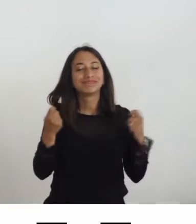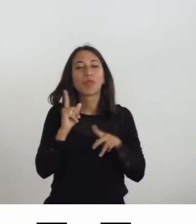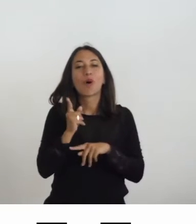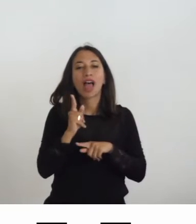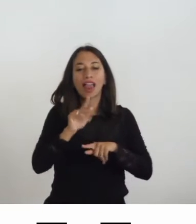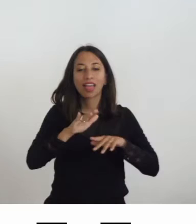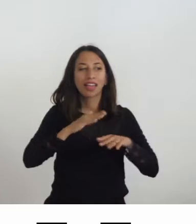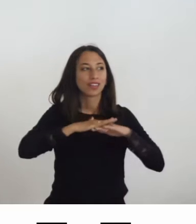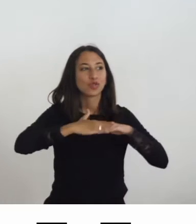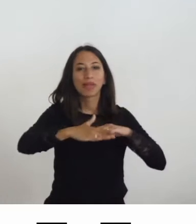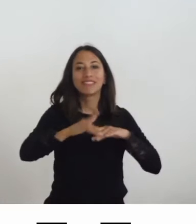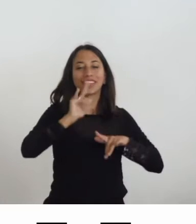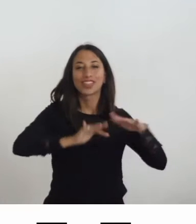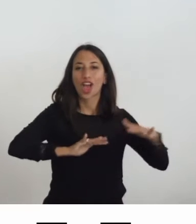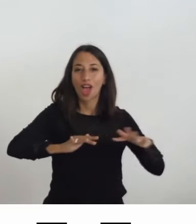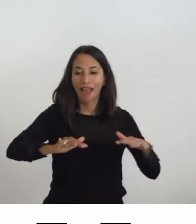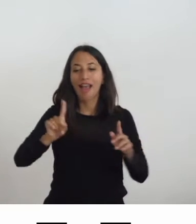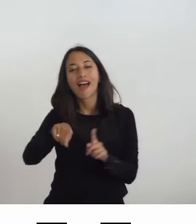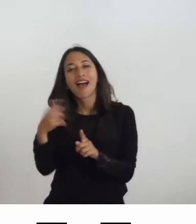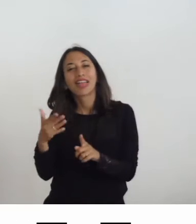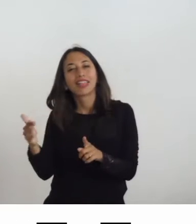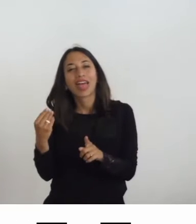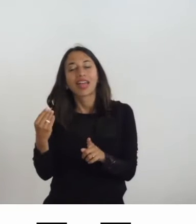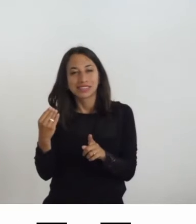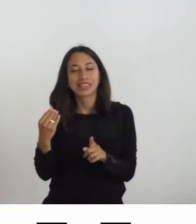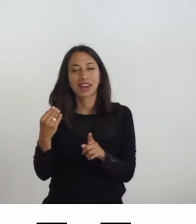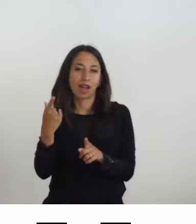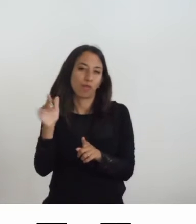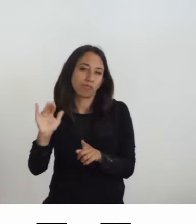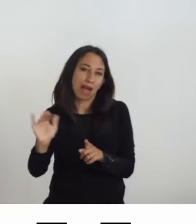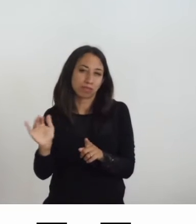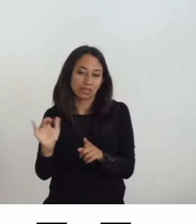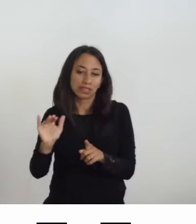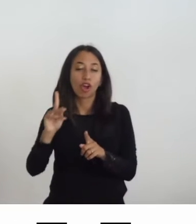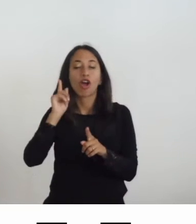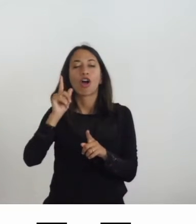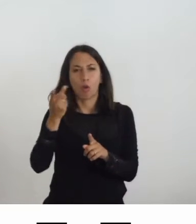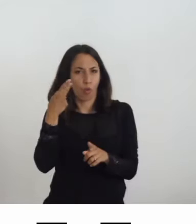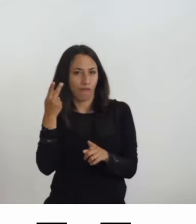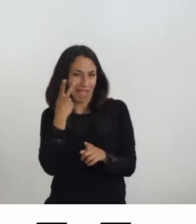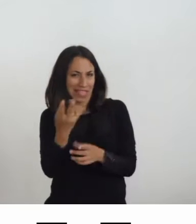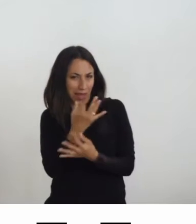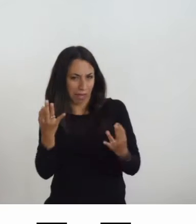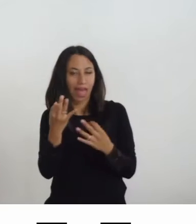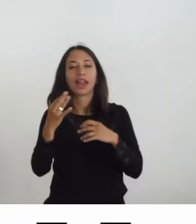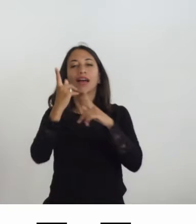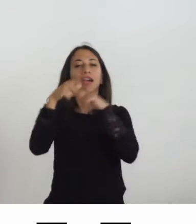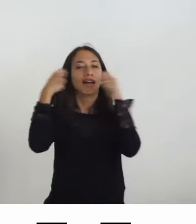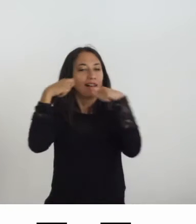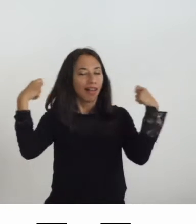alcune superfici e a destra un bambino che invece è vedente ma viene bendato per essere messo nella stessa